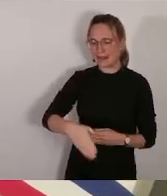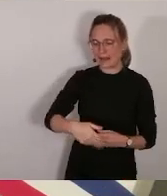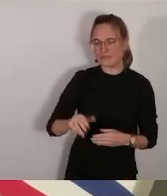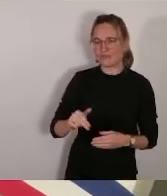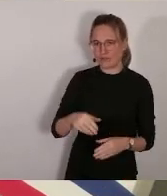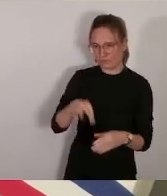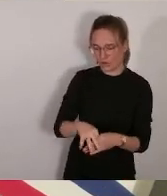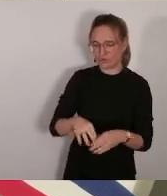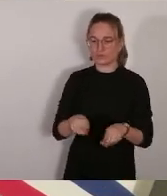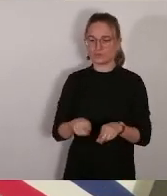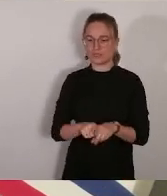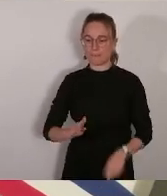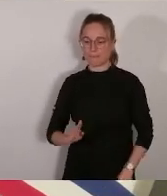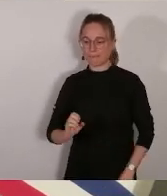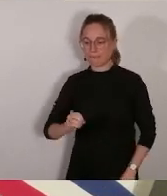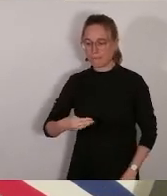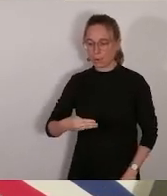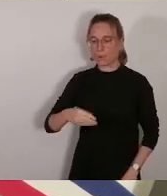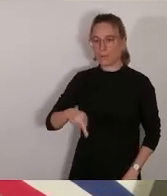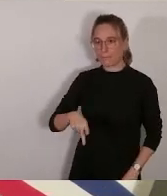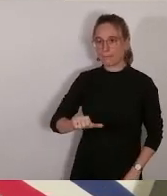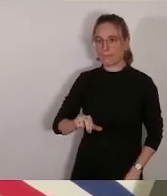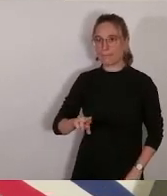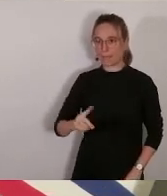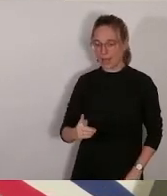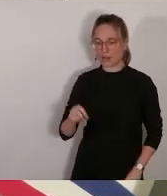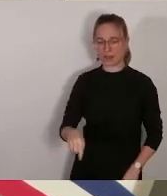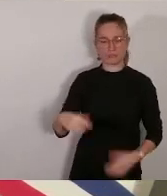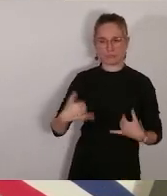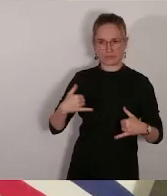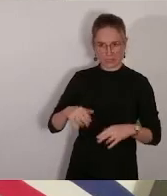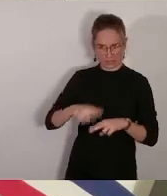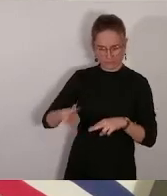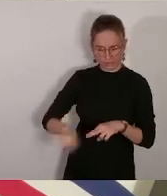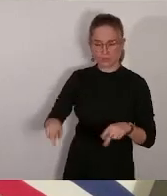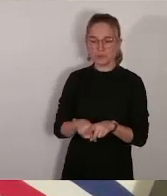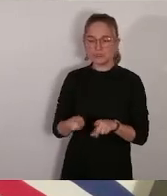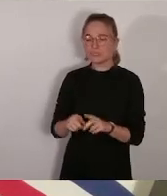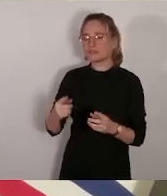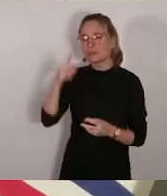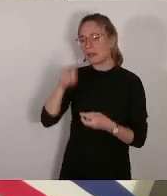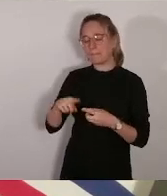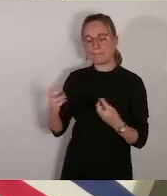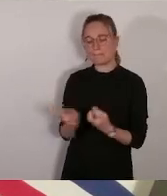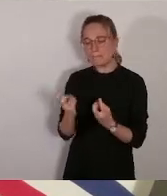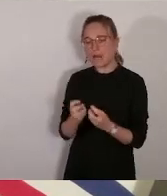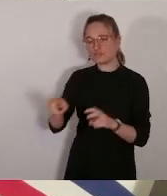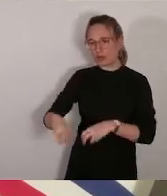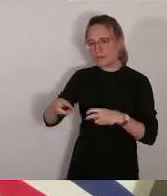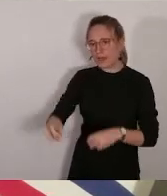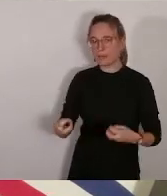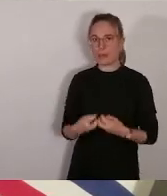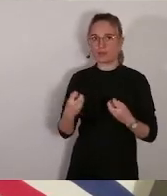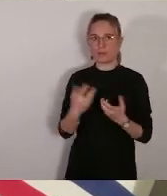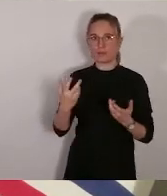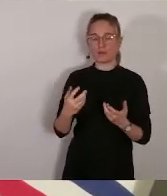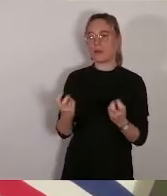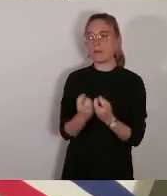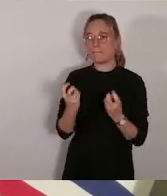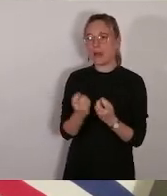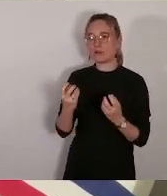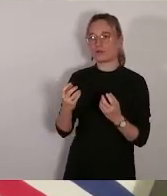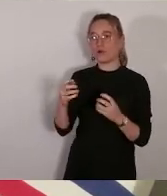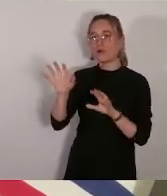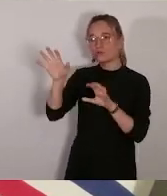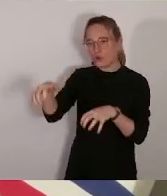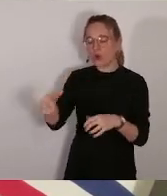la suite des renaturations sur nos parcs et jardins, on est en cours sur Baie-Noire, Carly, le parc Lonchamp, à Noailles,